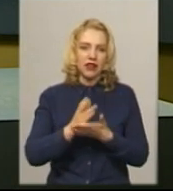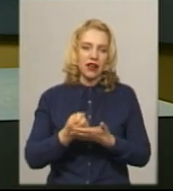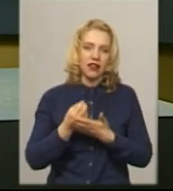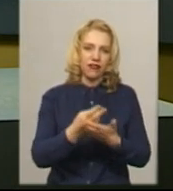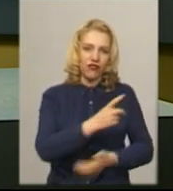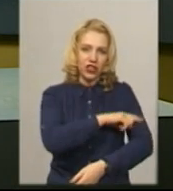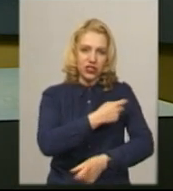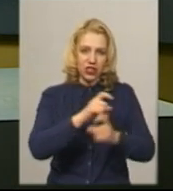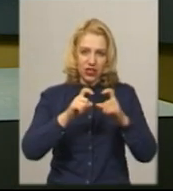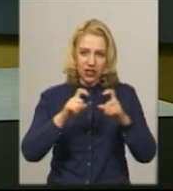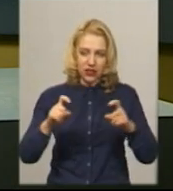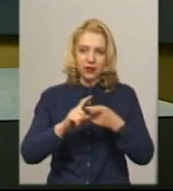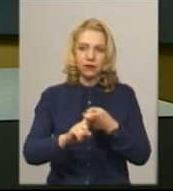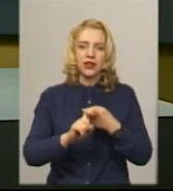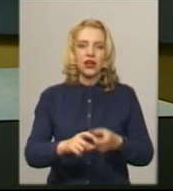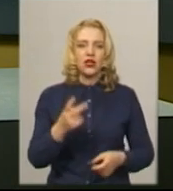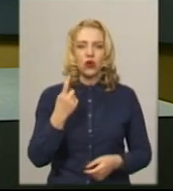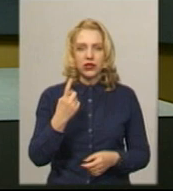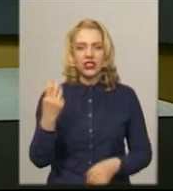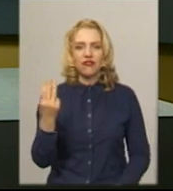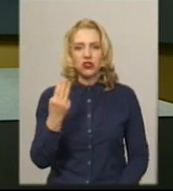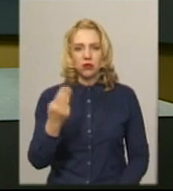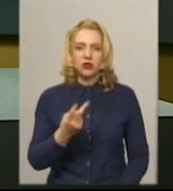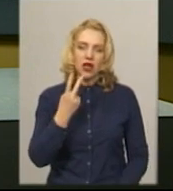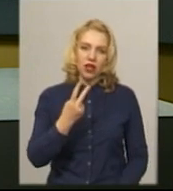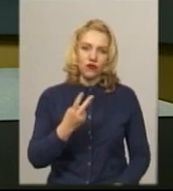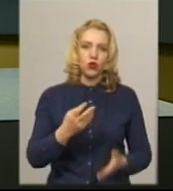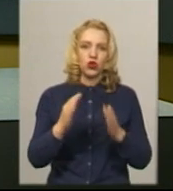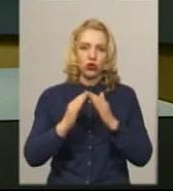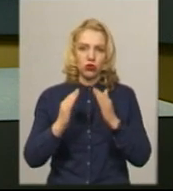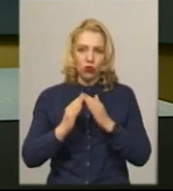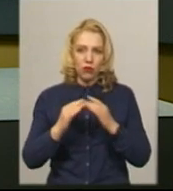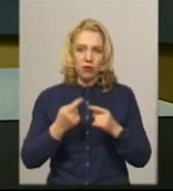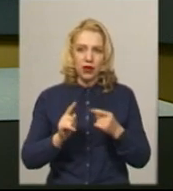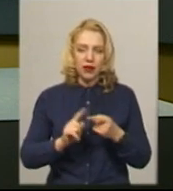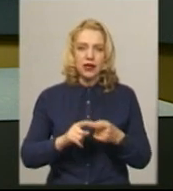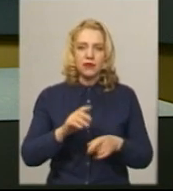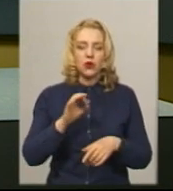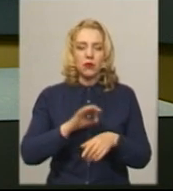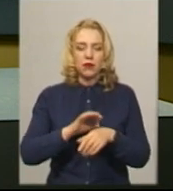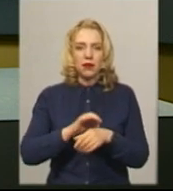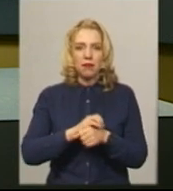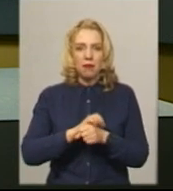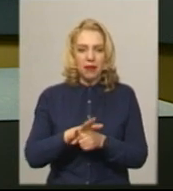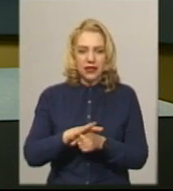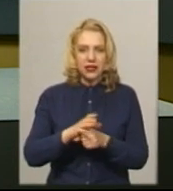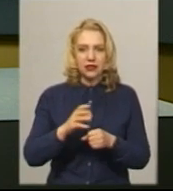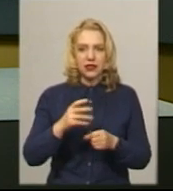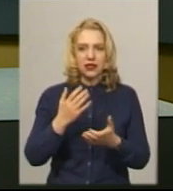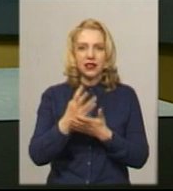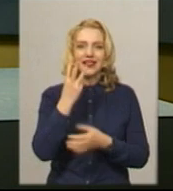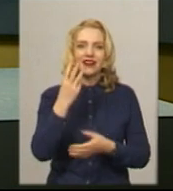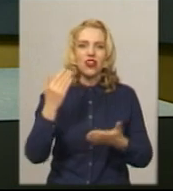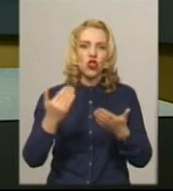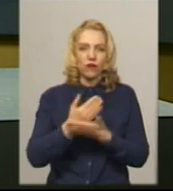Один хворий у Шепетівці, двох мешканців Хмельницького лікують амбулаторно. У пацієнтів і лікарів встановлено також три нових підозри.